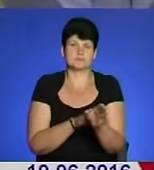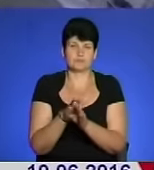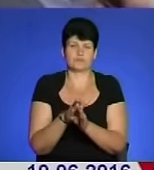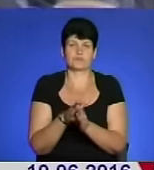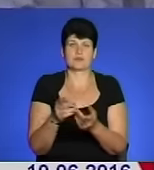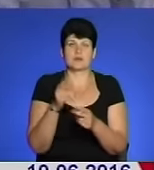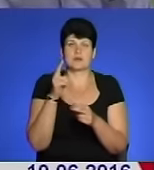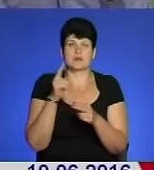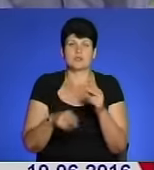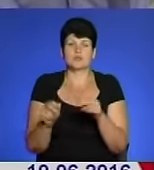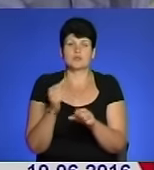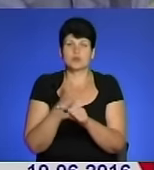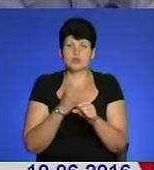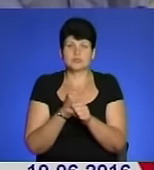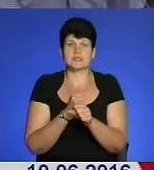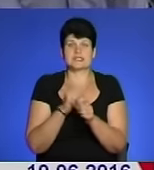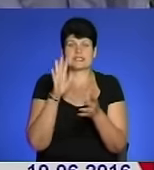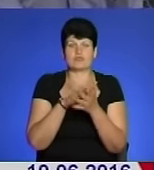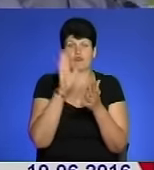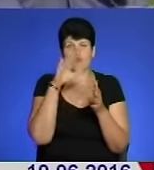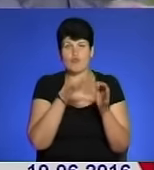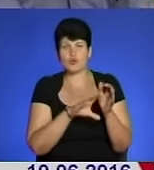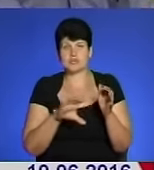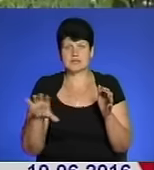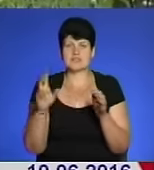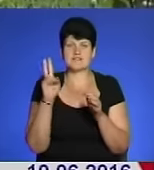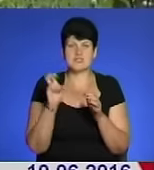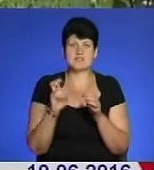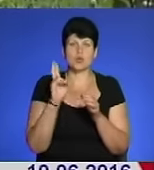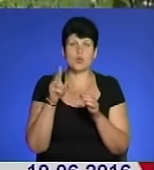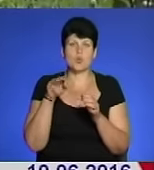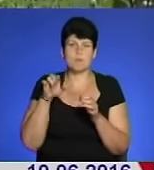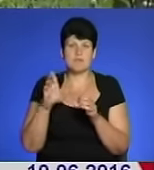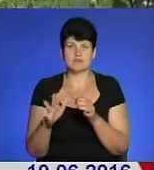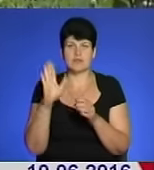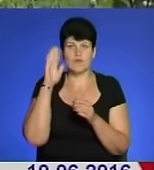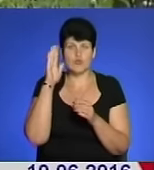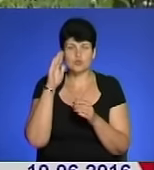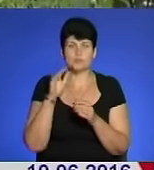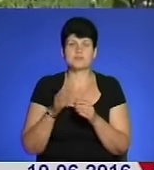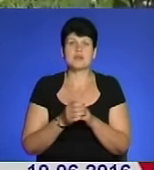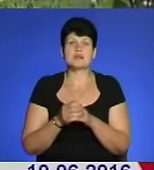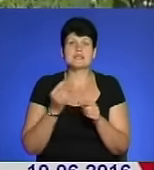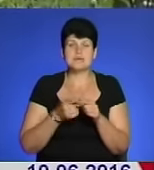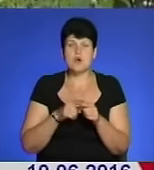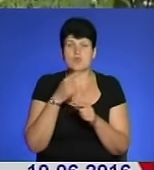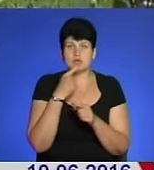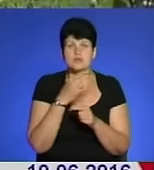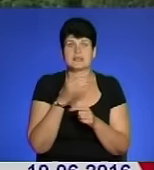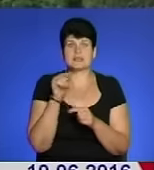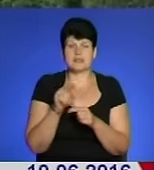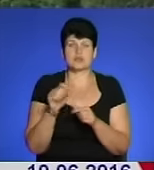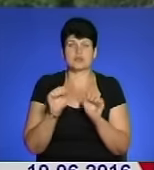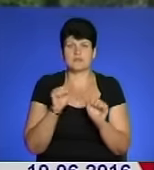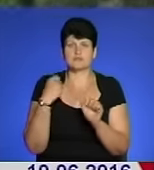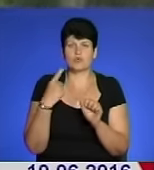очищення стічних вод потужністю 200 метрів кубічних на дубу. Представники місцевого самоврядування неодноразово нарікали на те, що керівництво